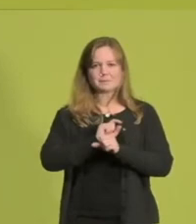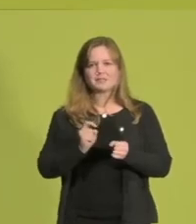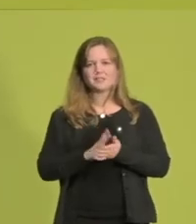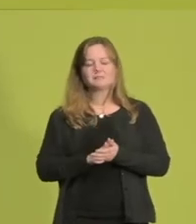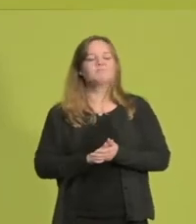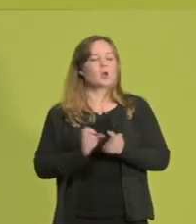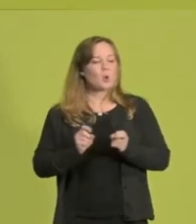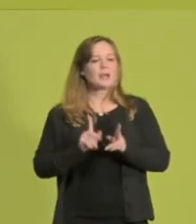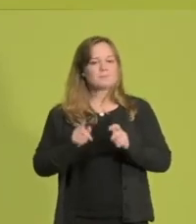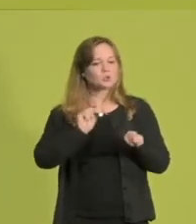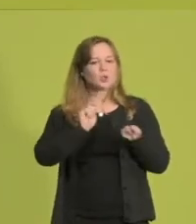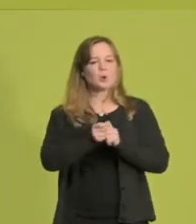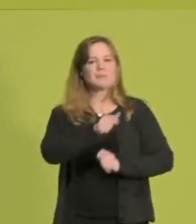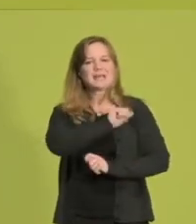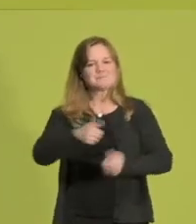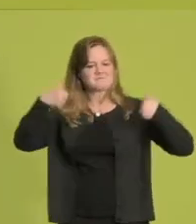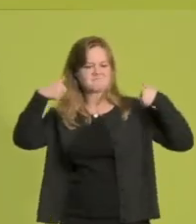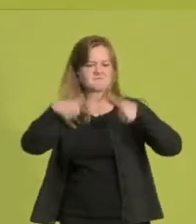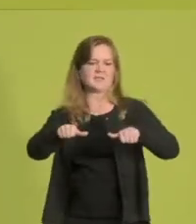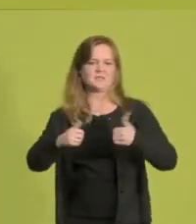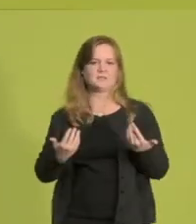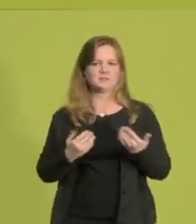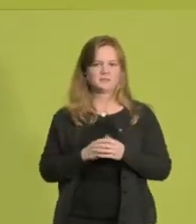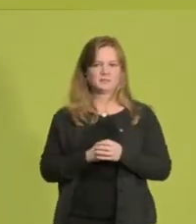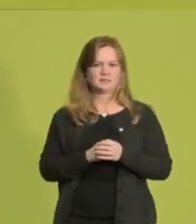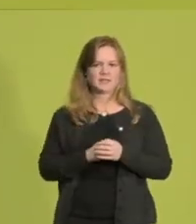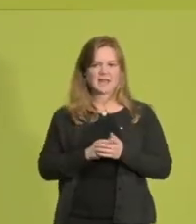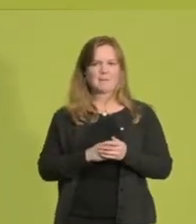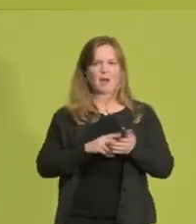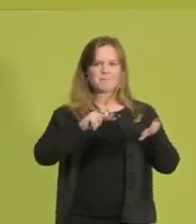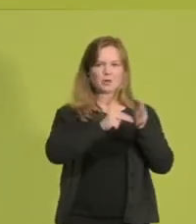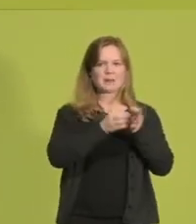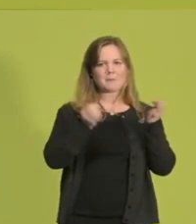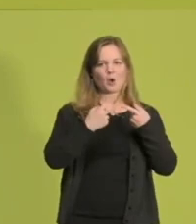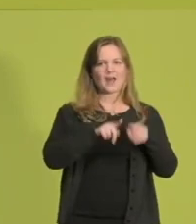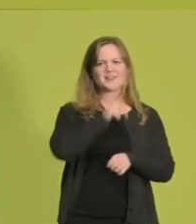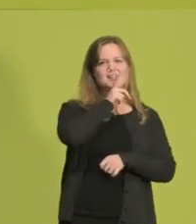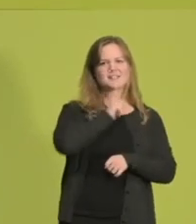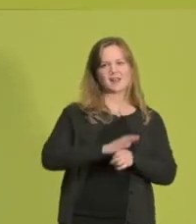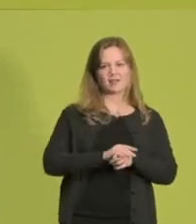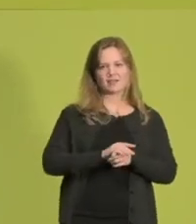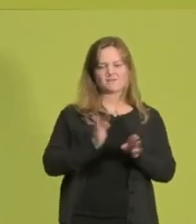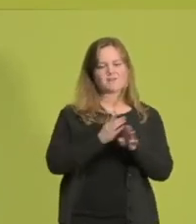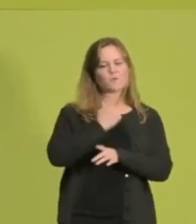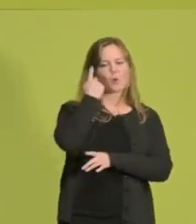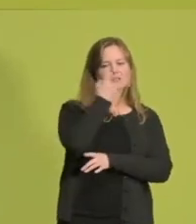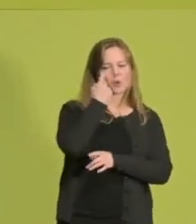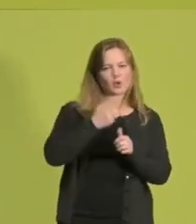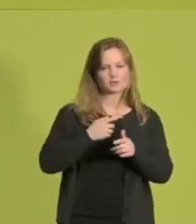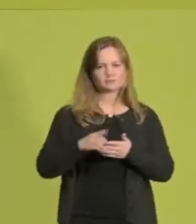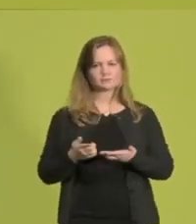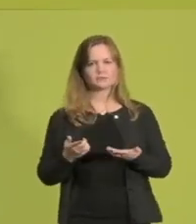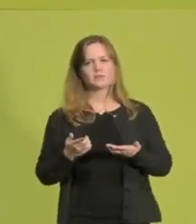Impfpflicht brauchen. Aber wir brauchen auch einen anderen Stil in der Politik, eine Politik der Vorsorge, eine Politik, die sich